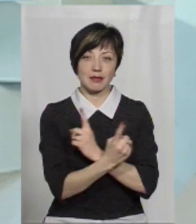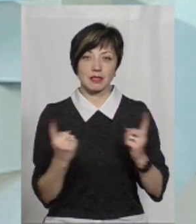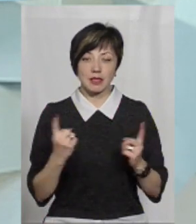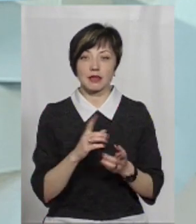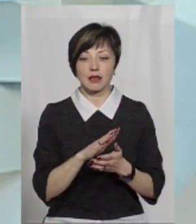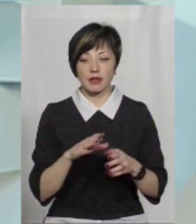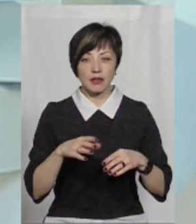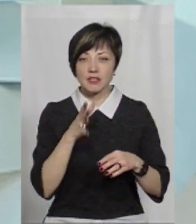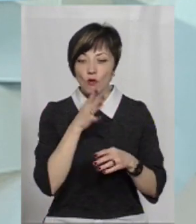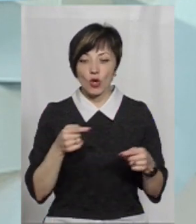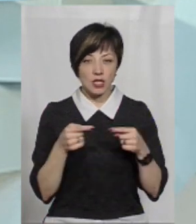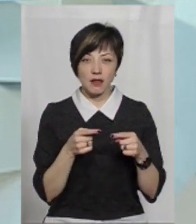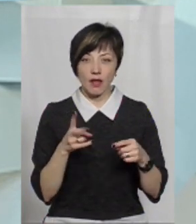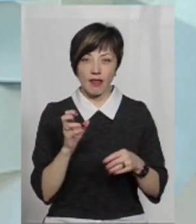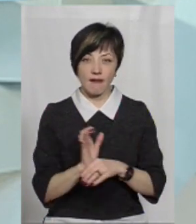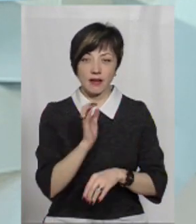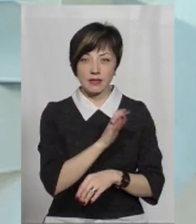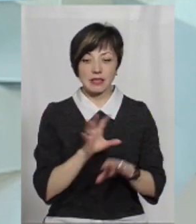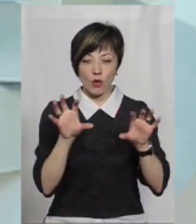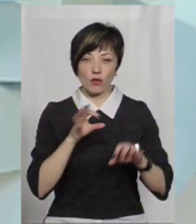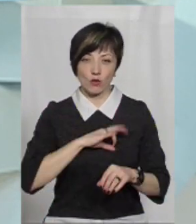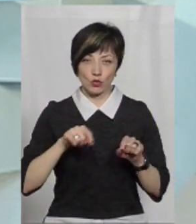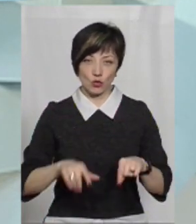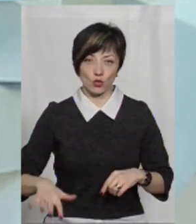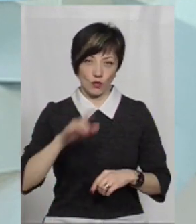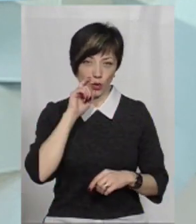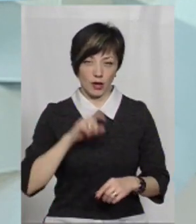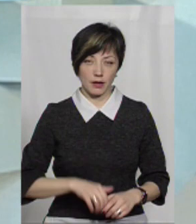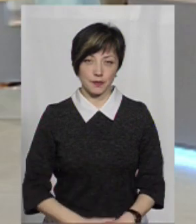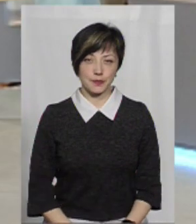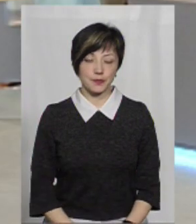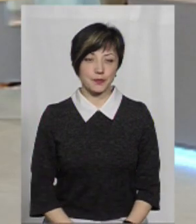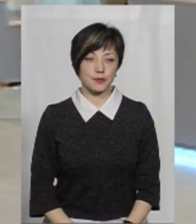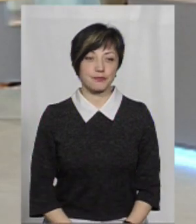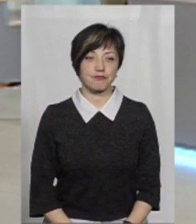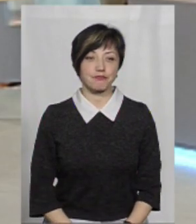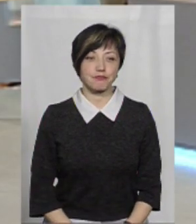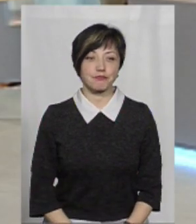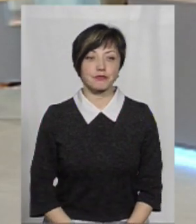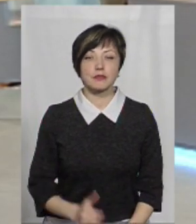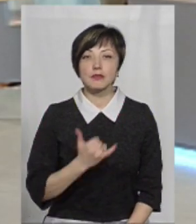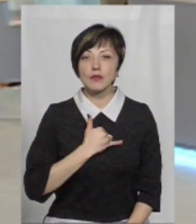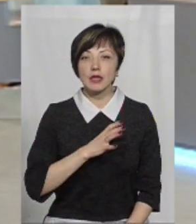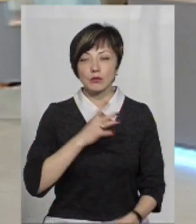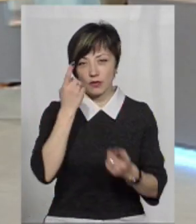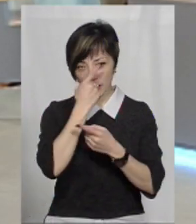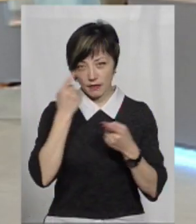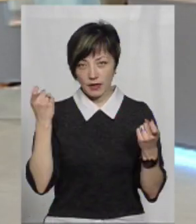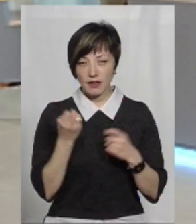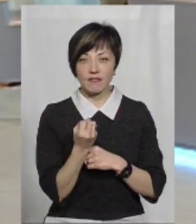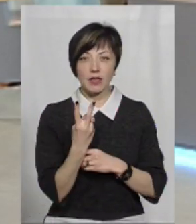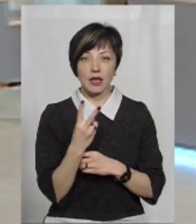своєчасно не ввезені і незаконно використовуються в Україні. У нас був ефір